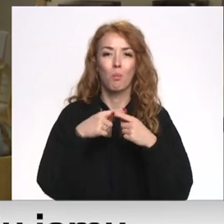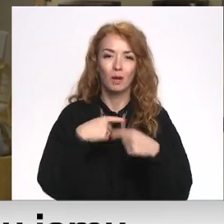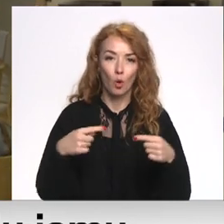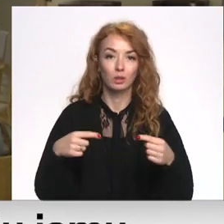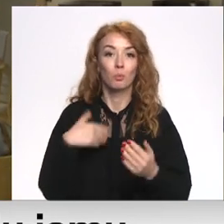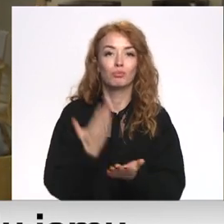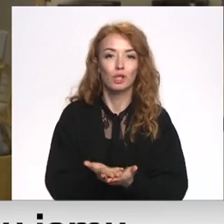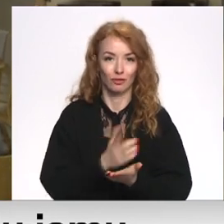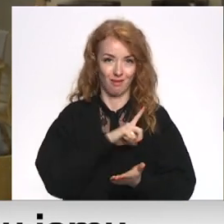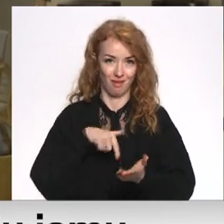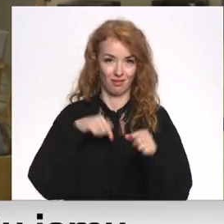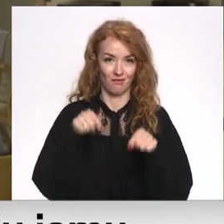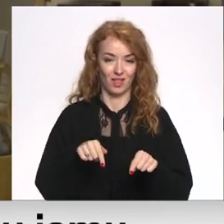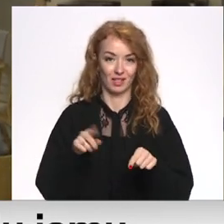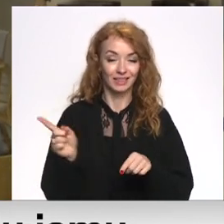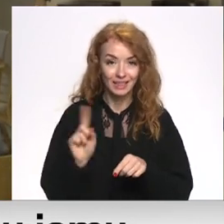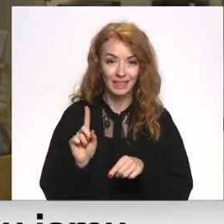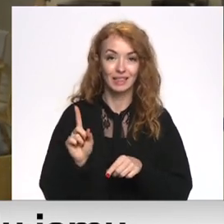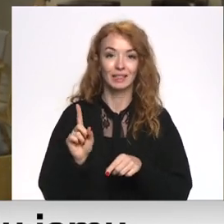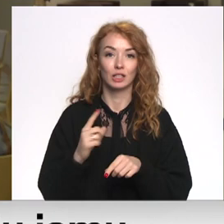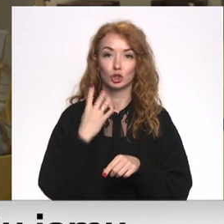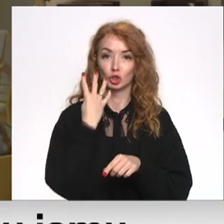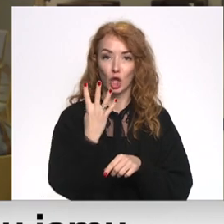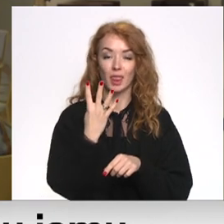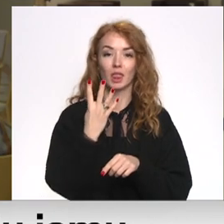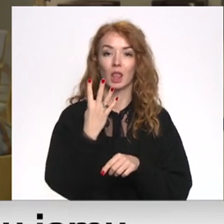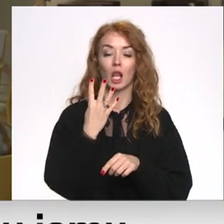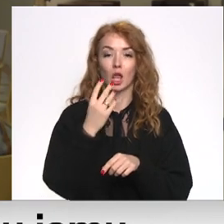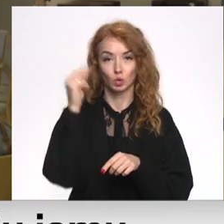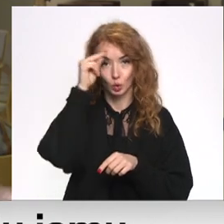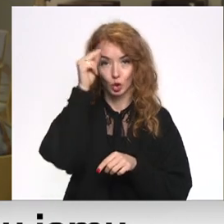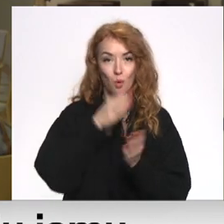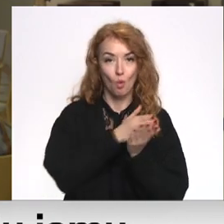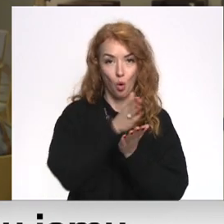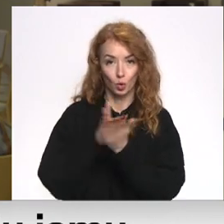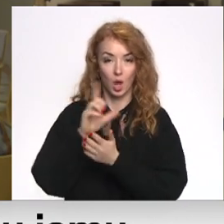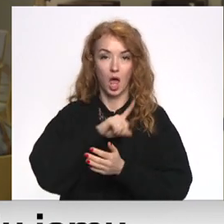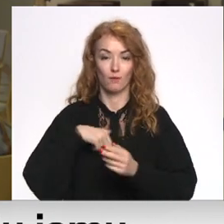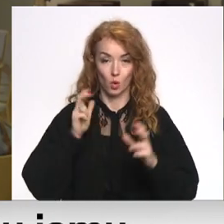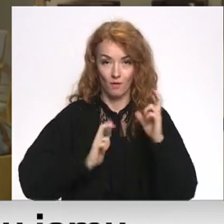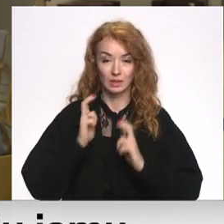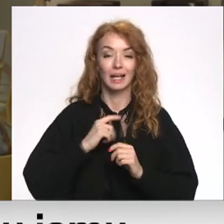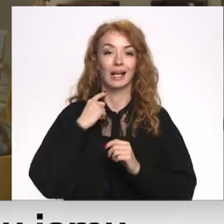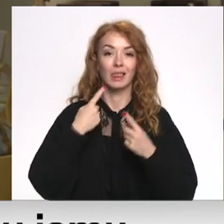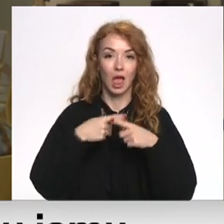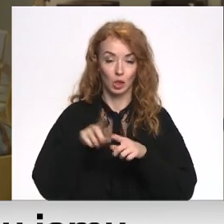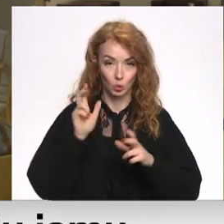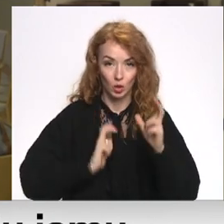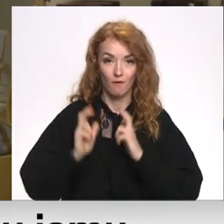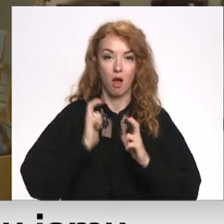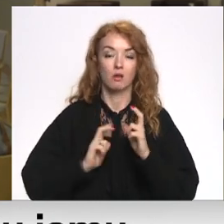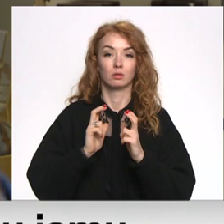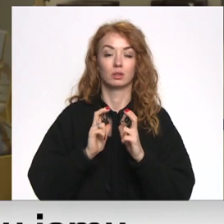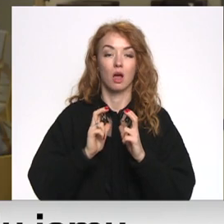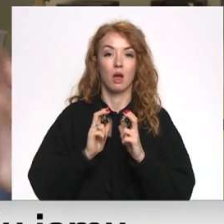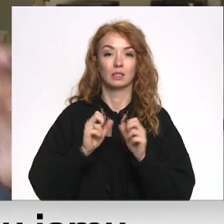priekš Latvijas ir četri studiju moduļi Latvijas Universitātes, Rīgas Tehniskās Universitātes studiju